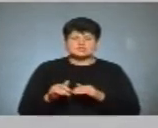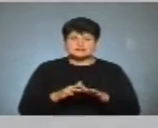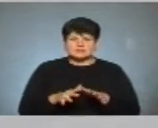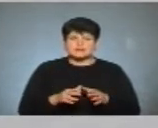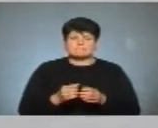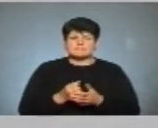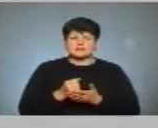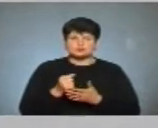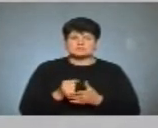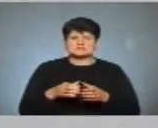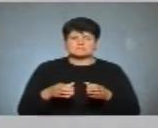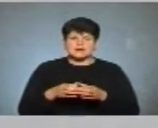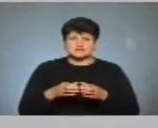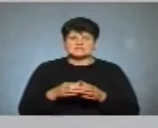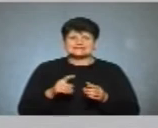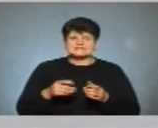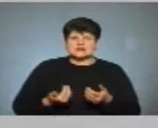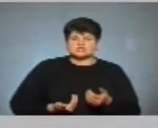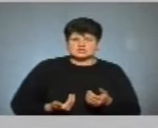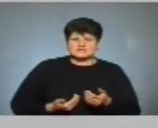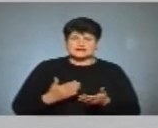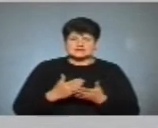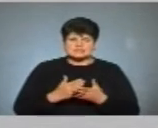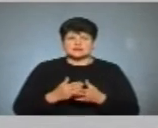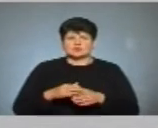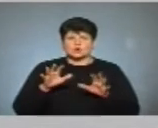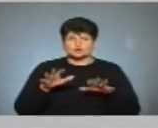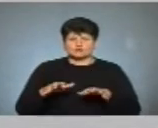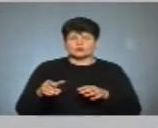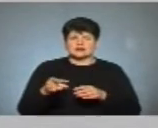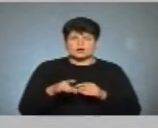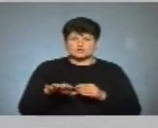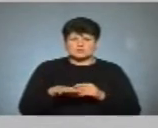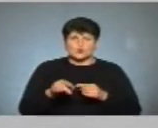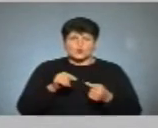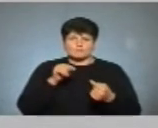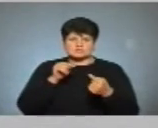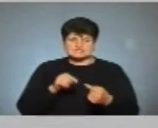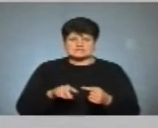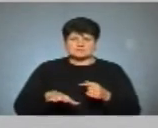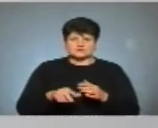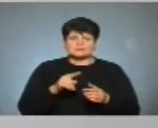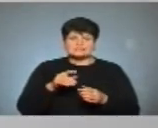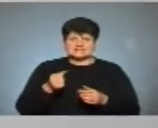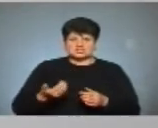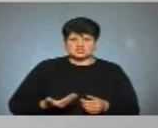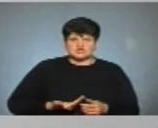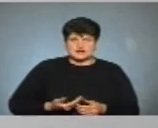Балотується від партії «За життя». Є головою Тернопільської регіональної організації «Опозиційна платформа «За життя».